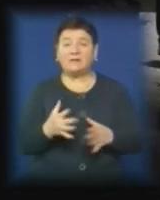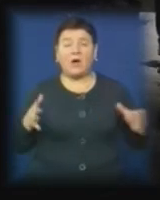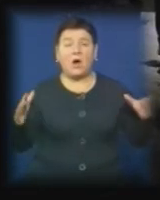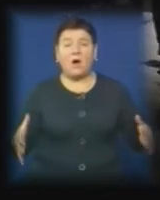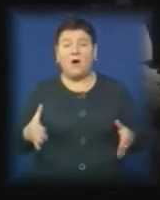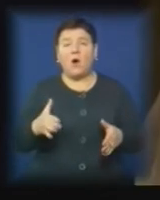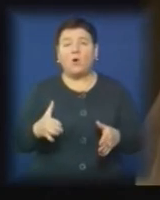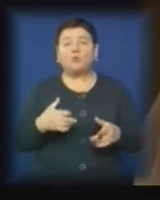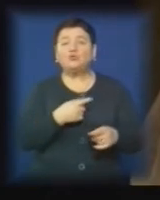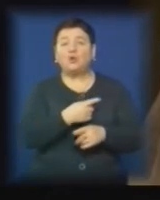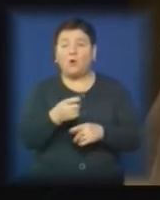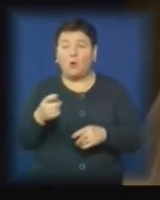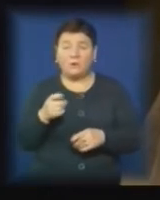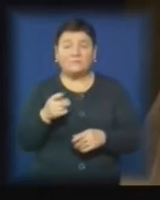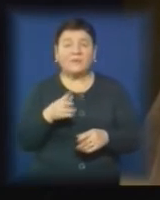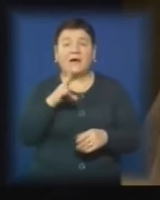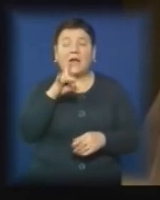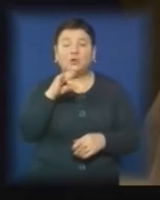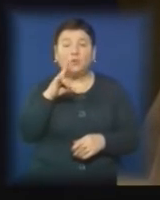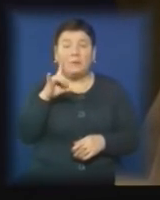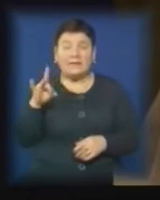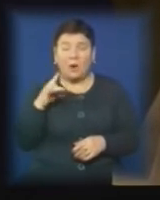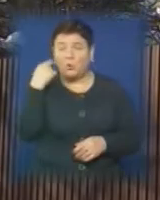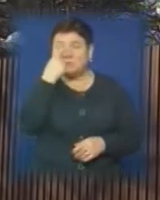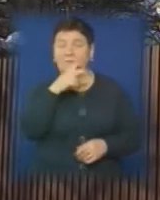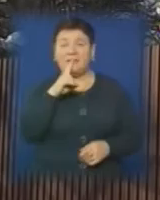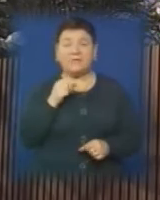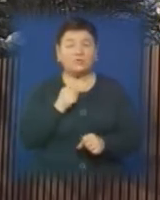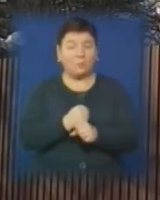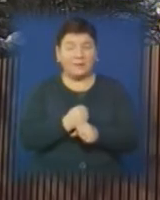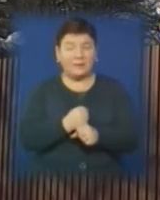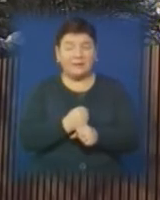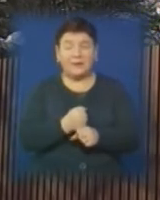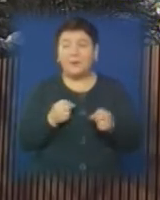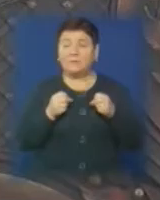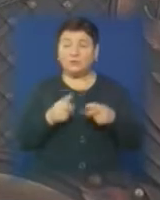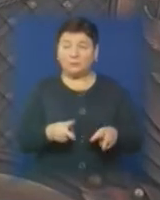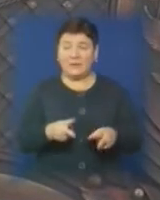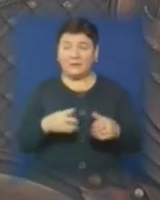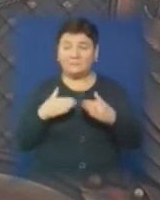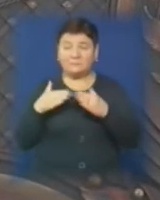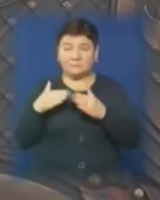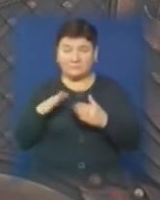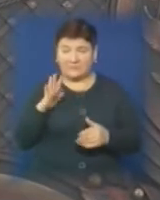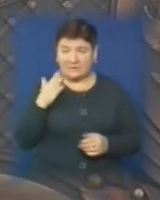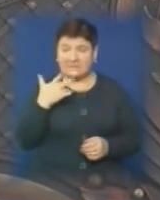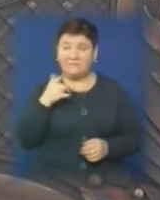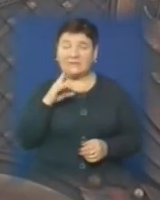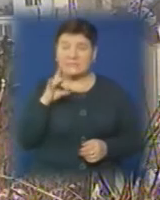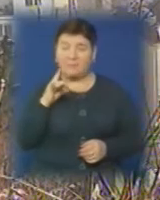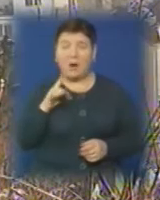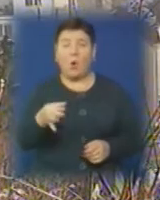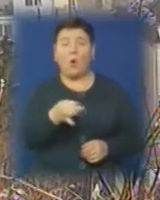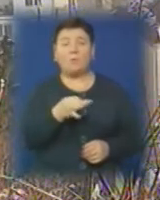ручного протитанкового гранатомета. Правоохоронці встановлюють осіб, які скоїли злочин. Власник обстріляного будинку Василь Варцаба очолював міліцію